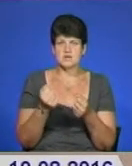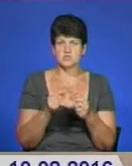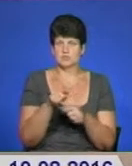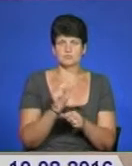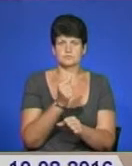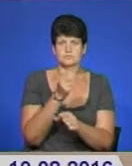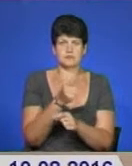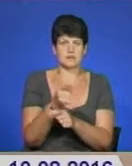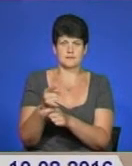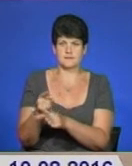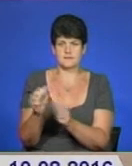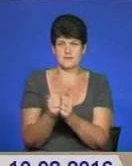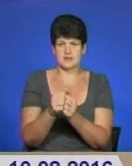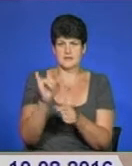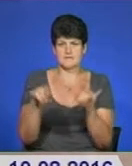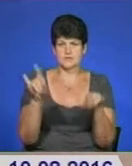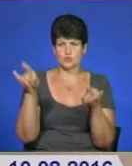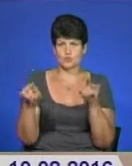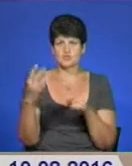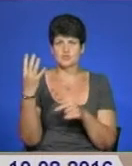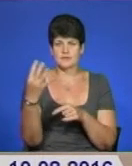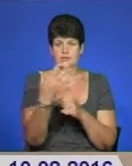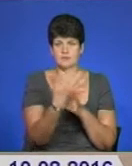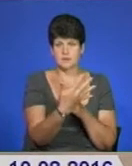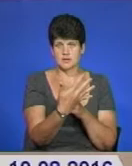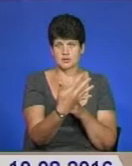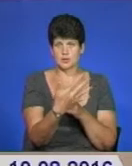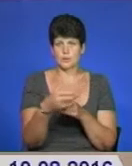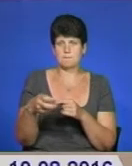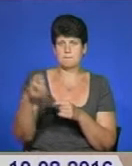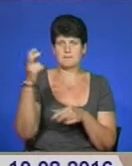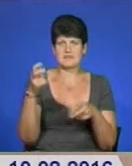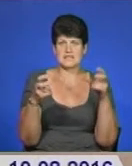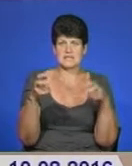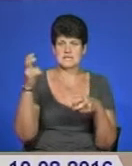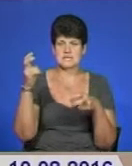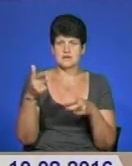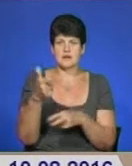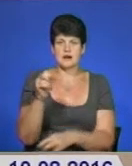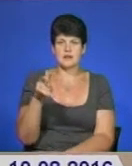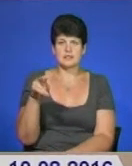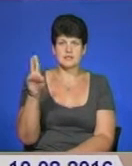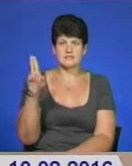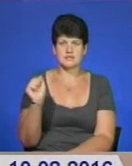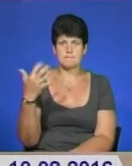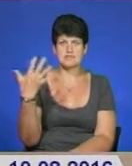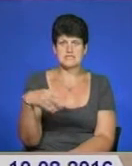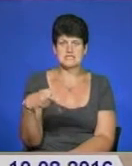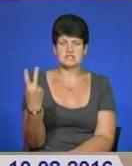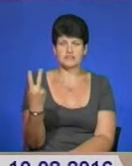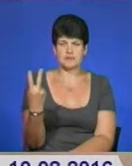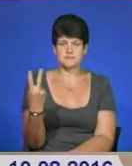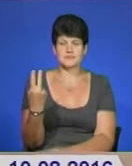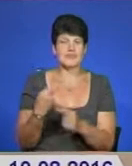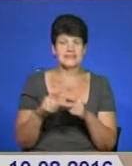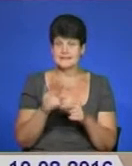паркували по під вікнами. Четвертого і п'ятого під'їзду на Галицьк і 52. Це не